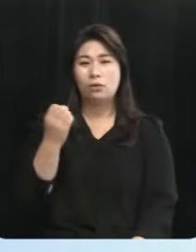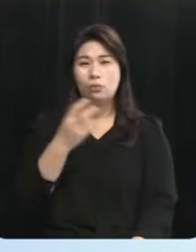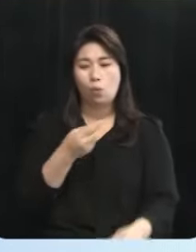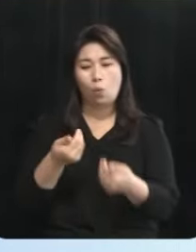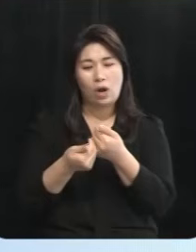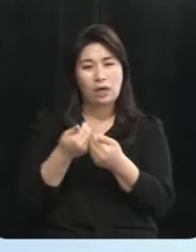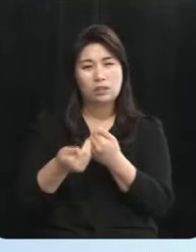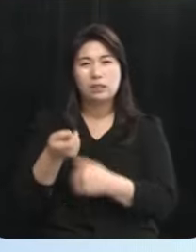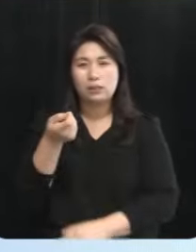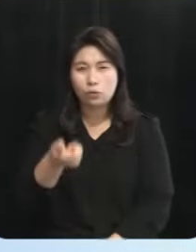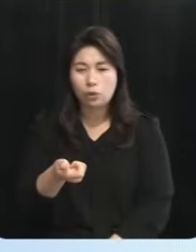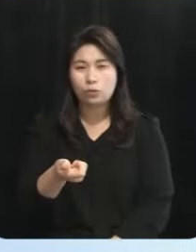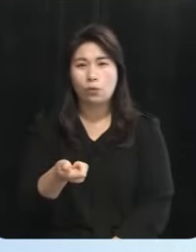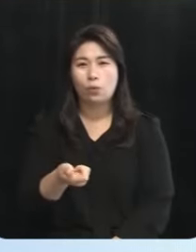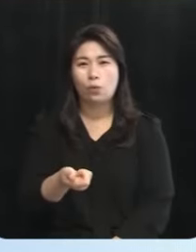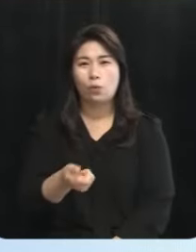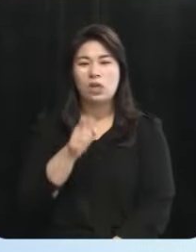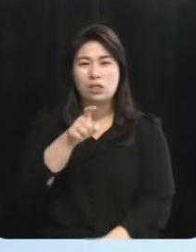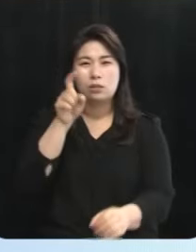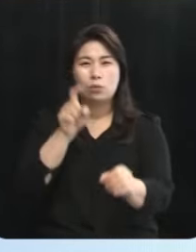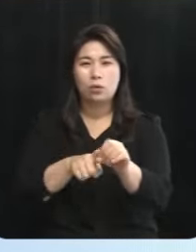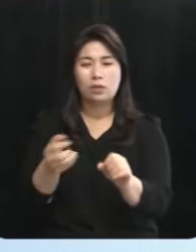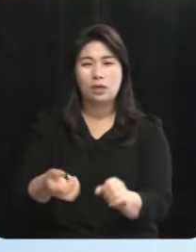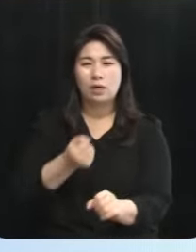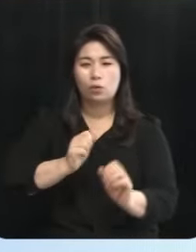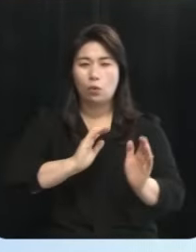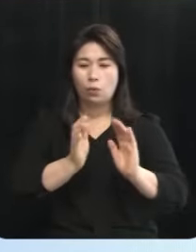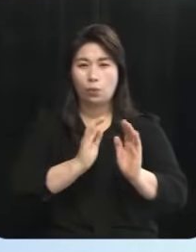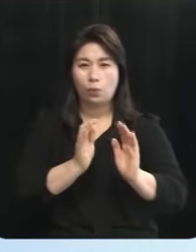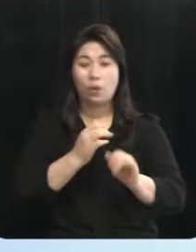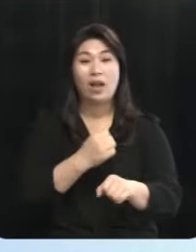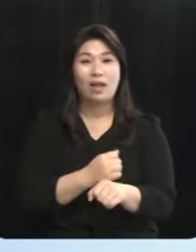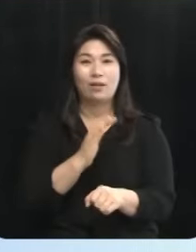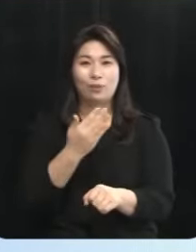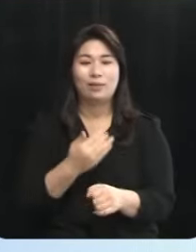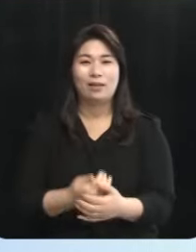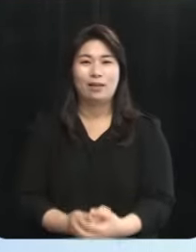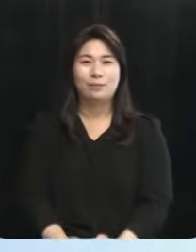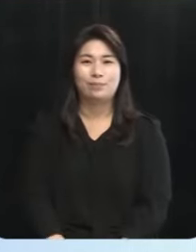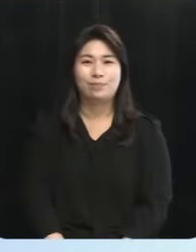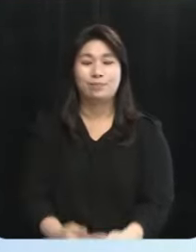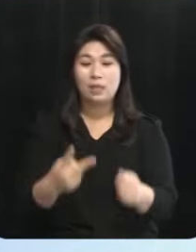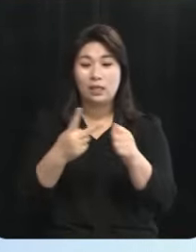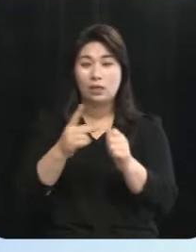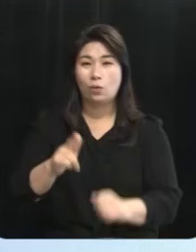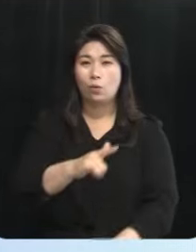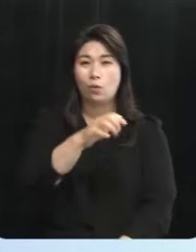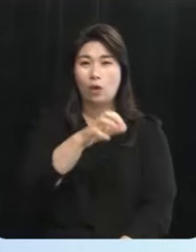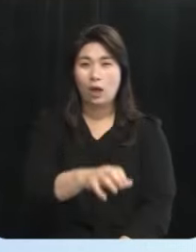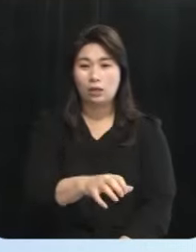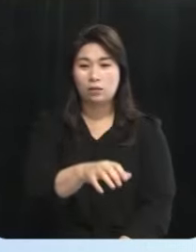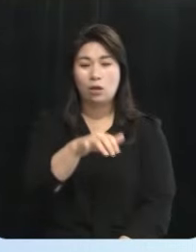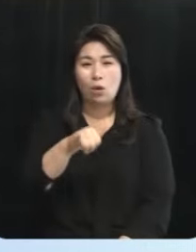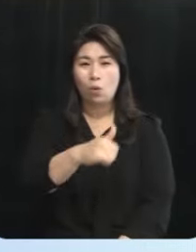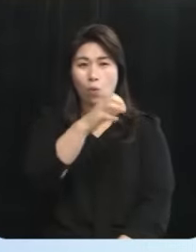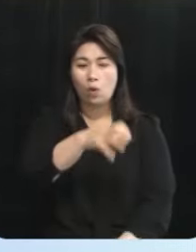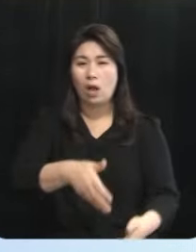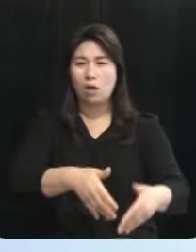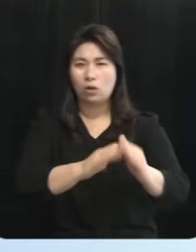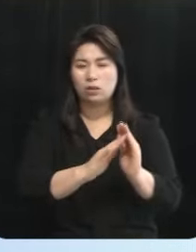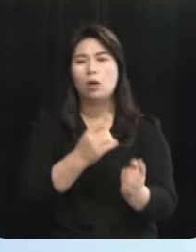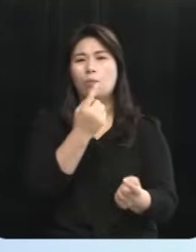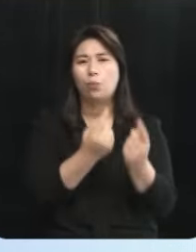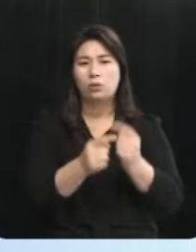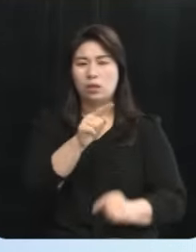갈등은 최소 이런 목적을 가지고 협의체를 만들어야 됩니다 제2공항은 공항 자체의 건설보다